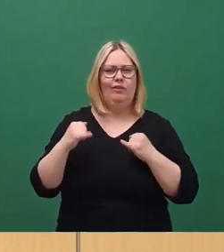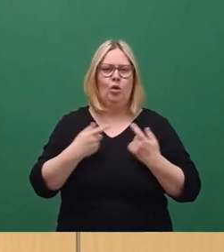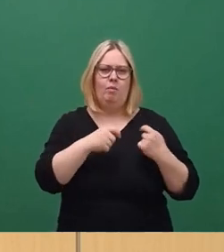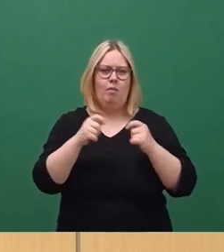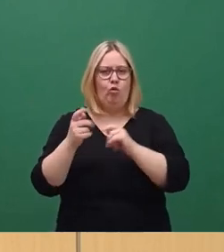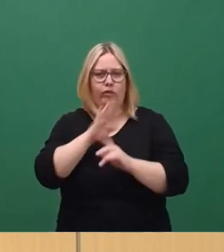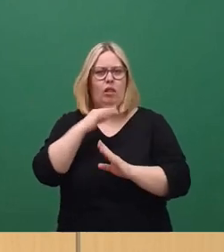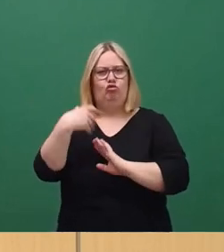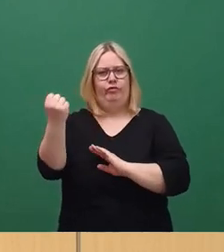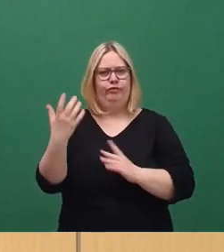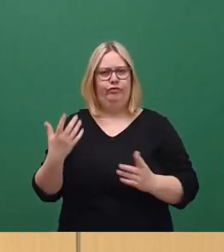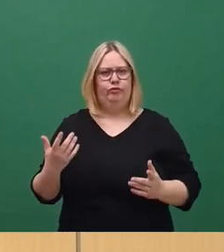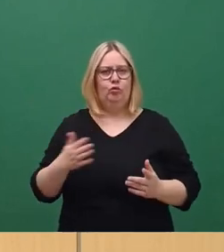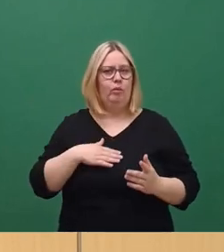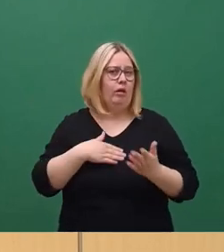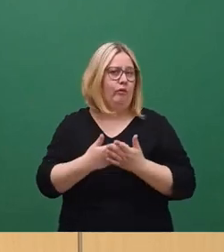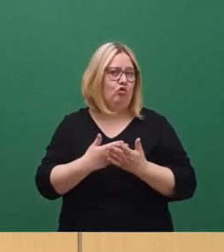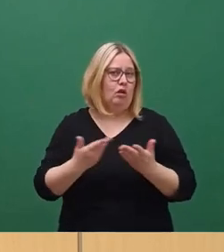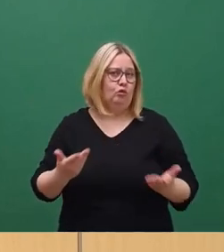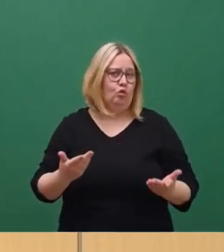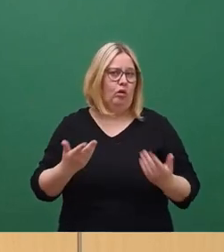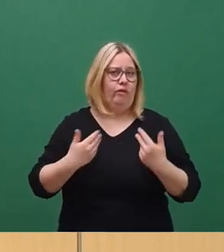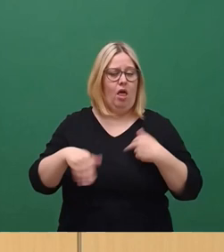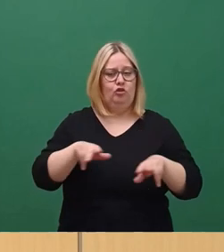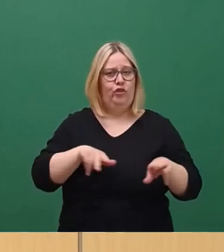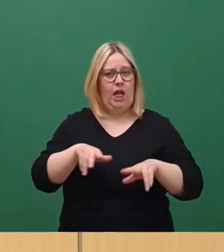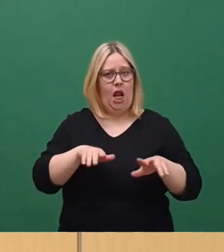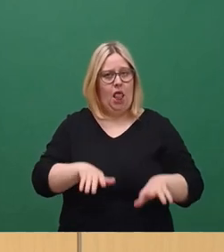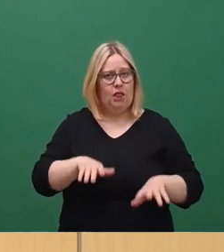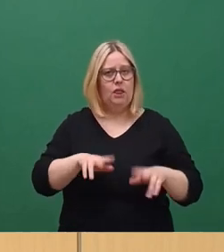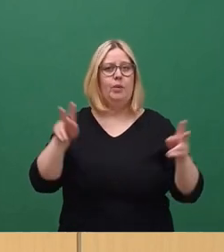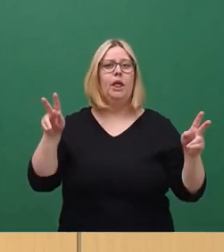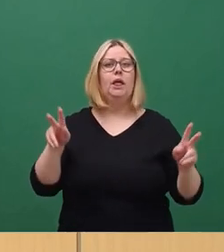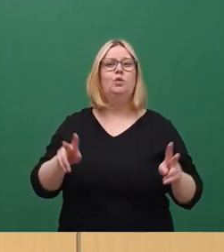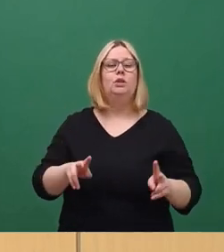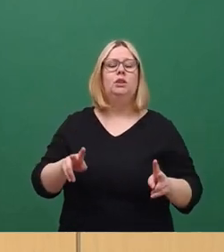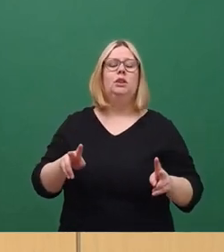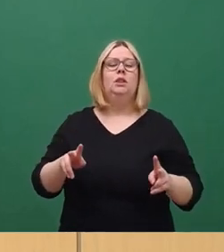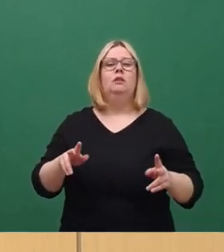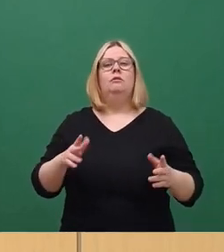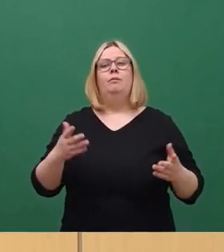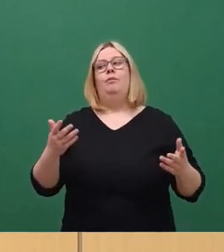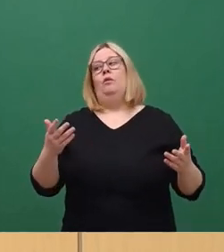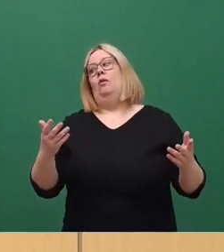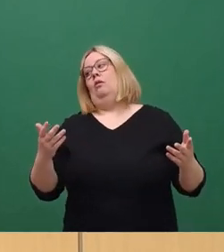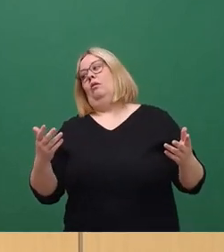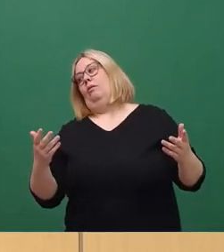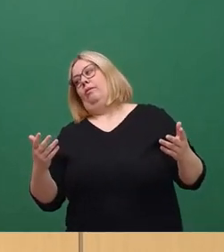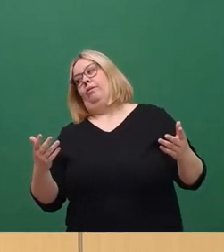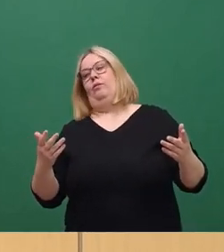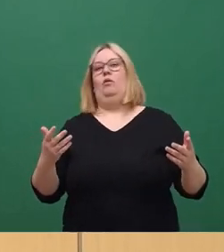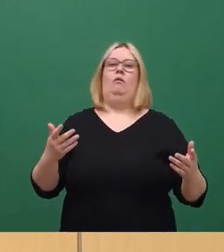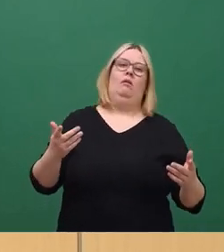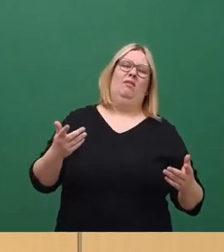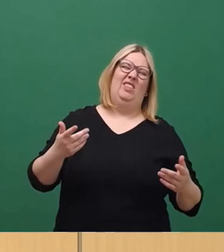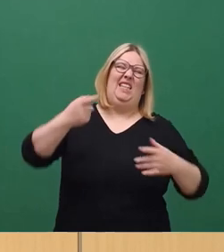erreichen kann. Das wäre also mein Vorschlag, dass man sagt, den Verkehr verlangsam, reduzieren, ob jetzt unter der Erde, was sehr